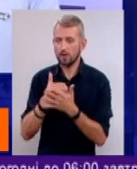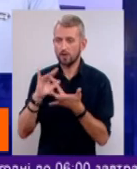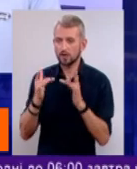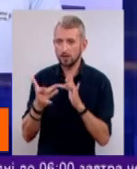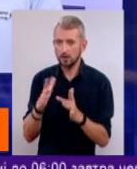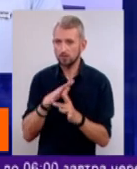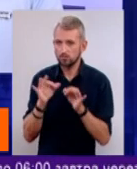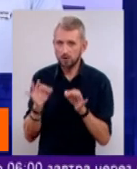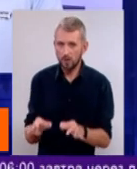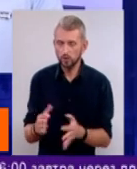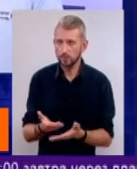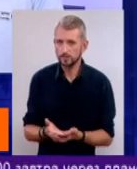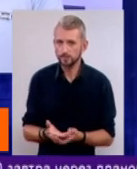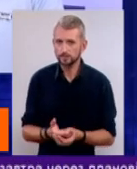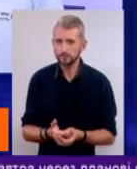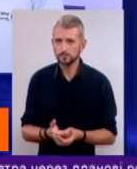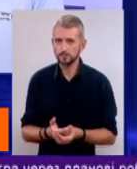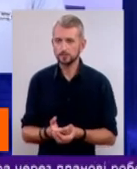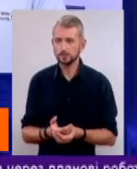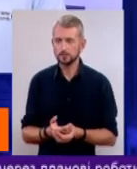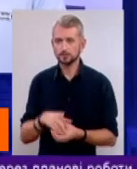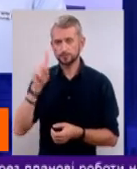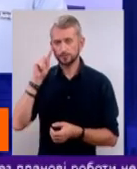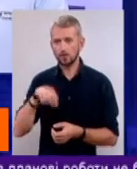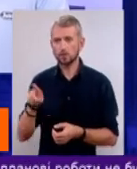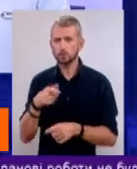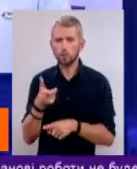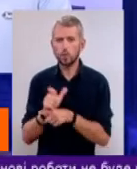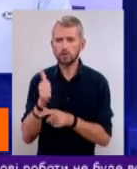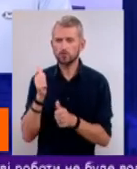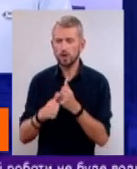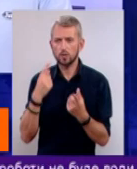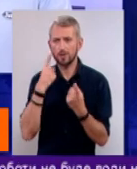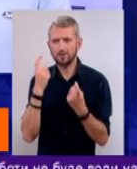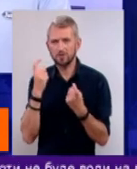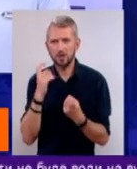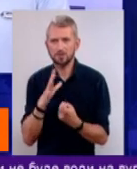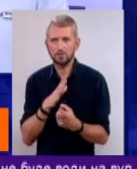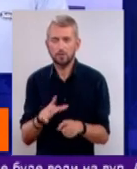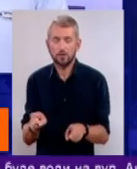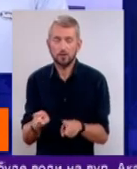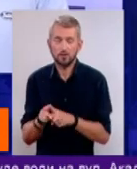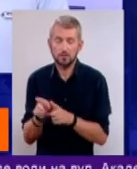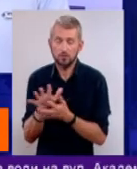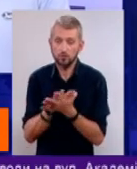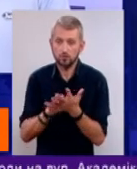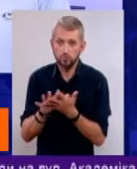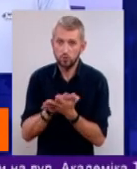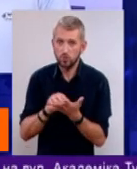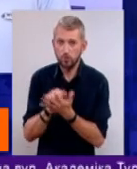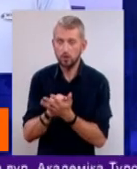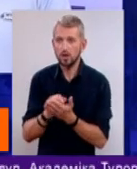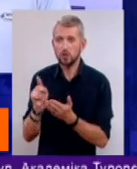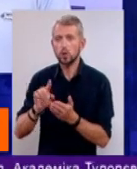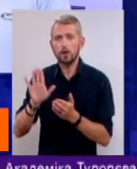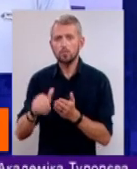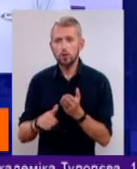відповідала дійсності? Адже відомо, що досить часто інформація настільки буває спотворюється, що потім